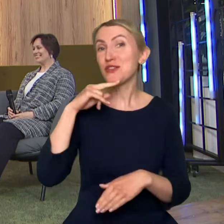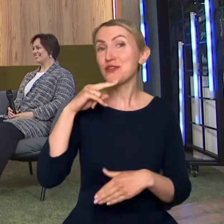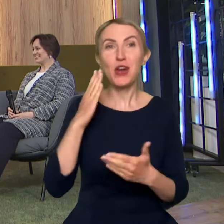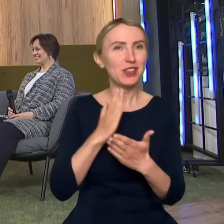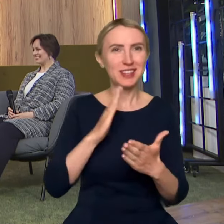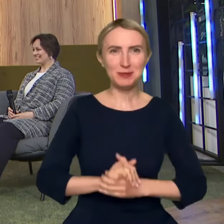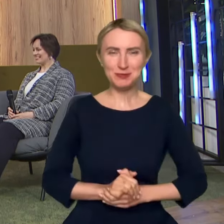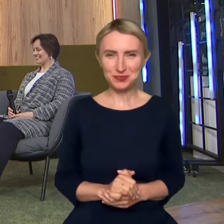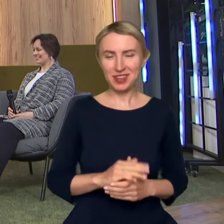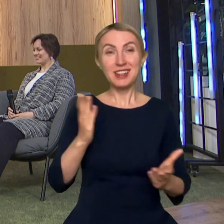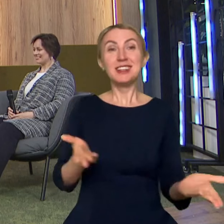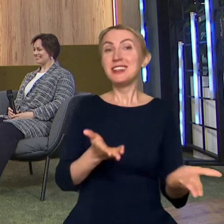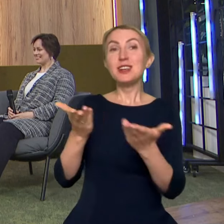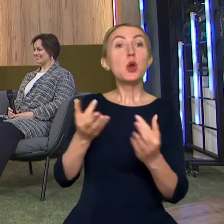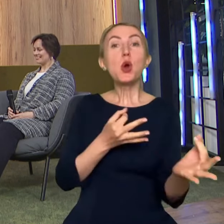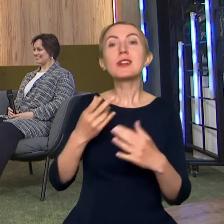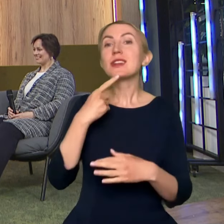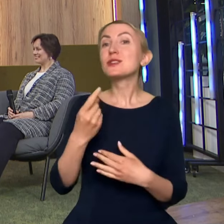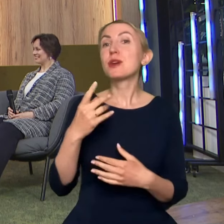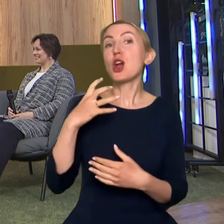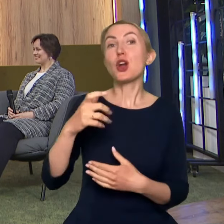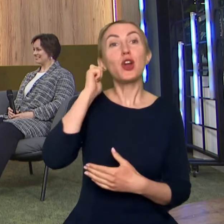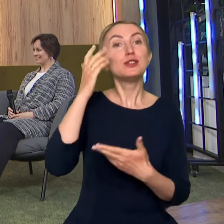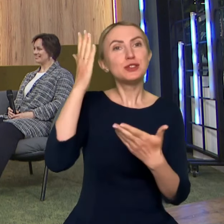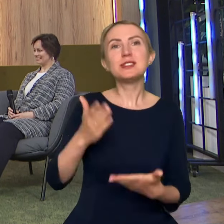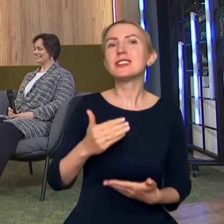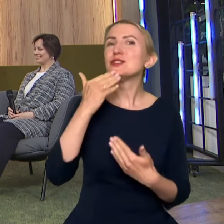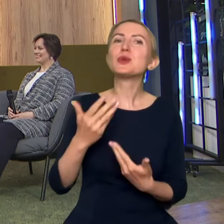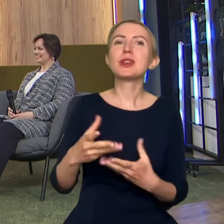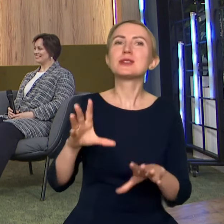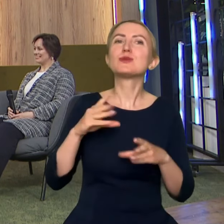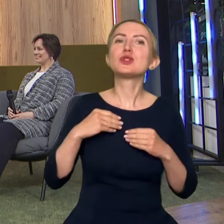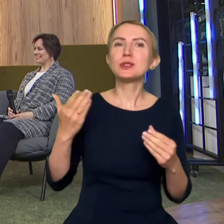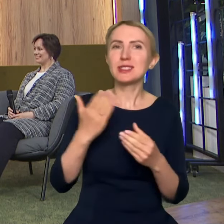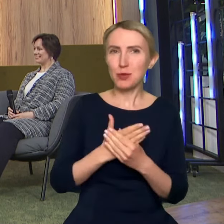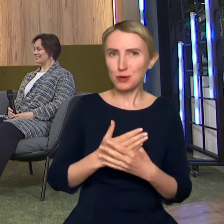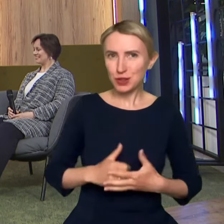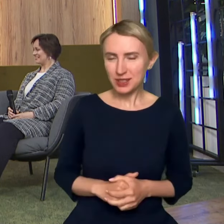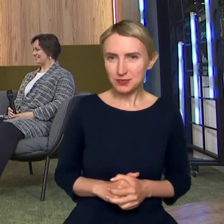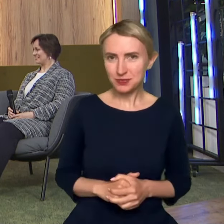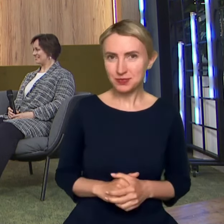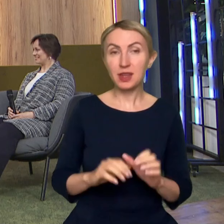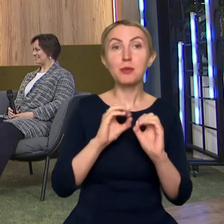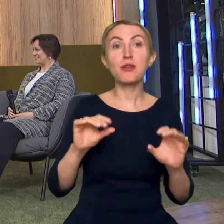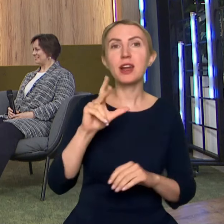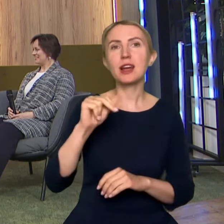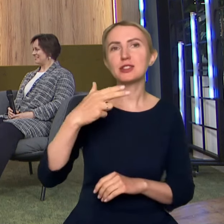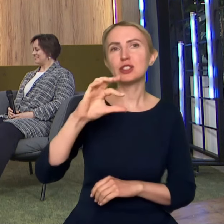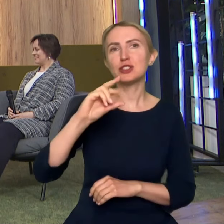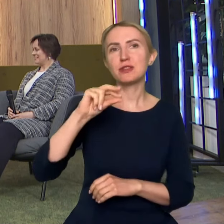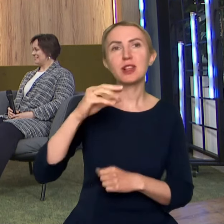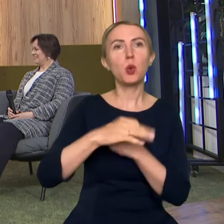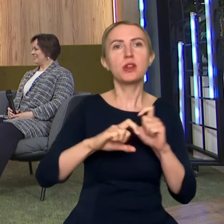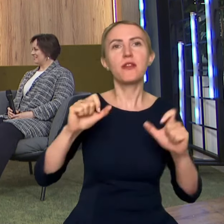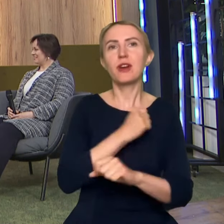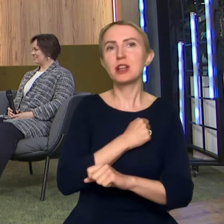Przedstawiam od razu gościnie, które... Dziękuję, że przyjęłyście zaproszenie, drogie panie. Profesor Katarzyna Średziewska, Uniwersytet Warszawski,